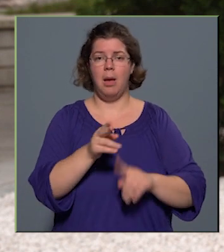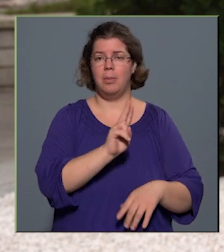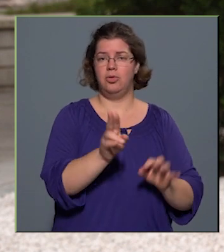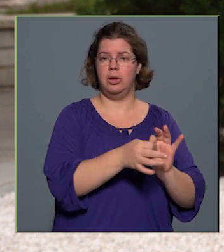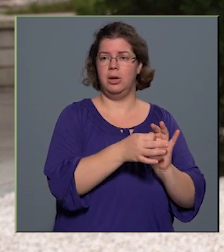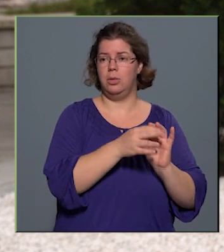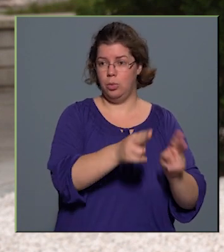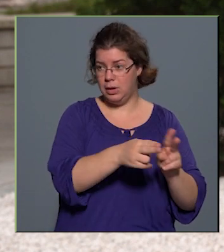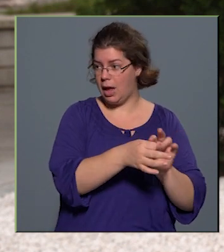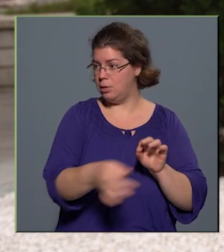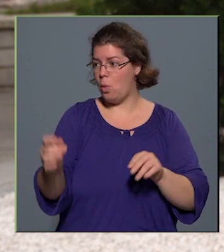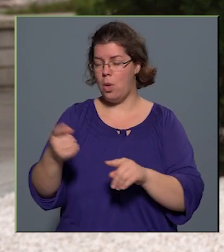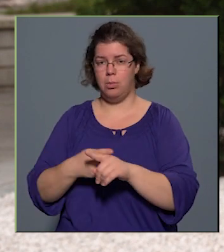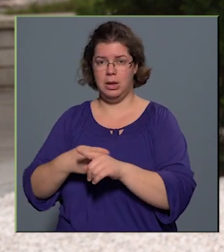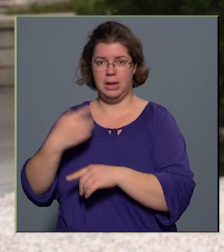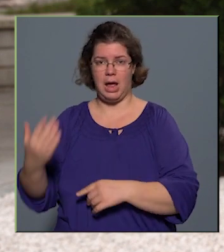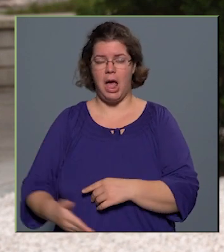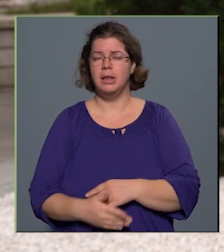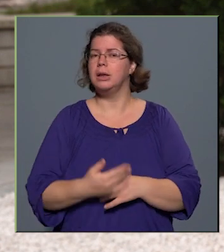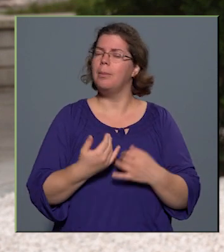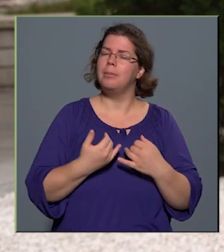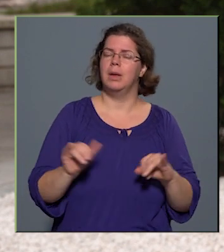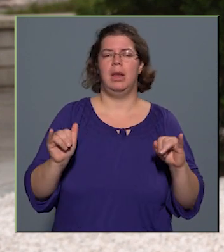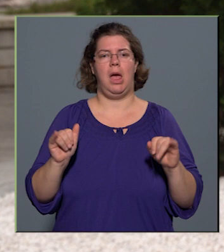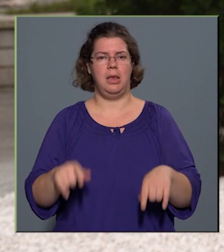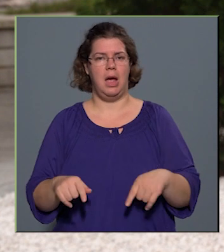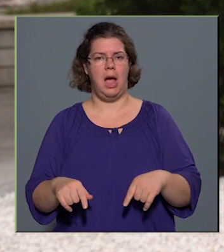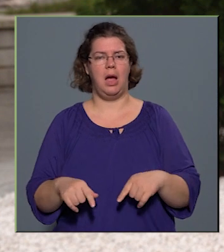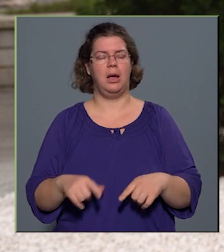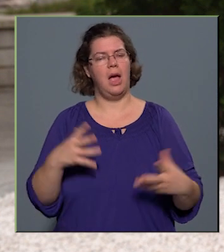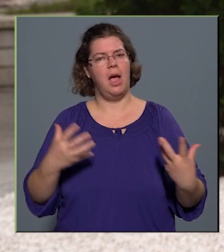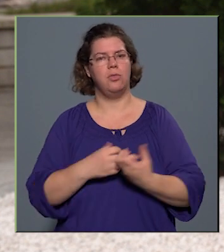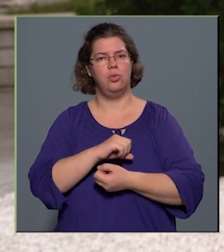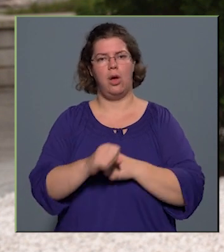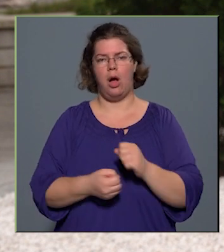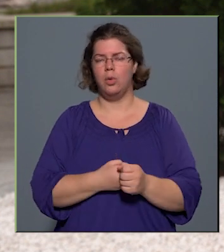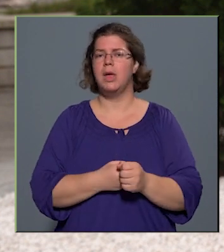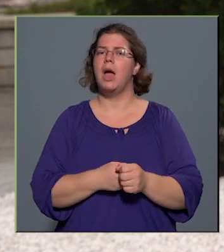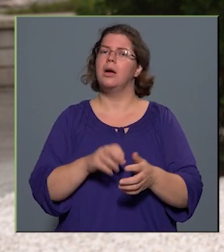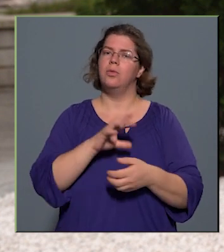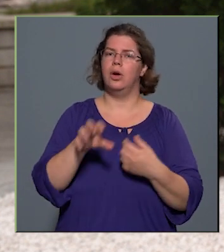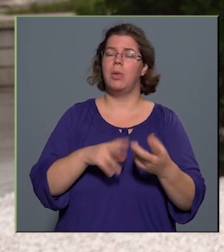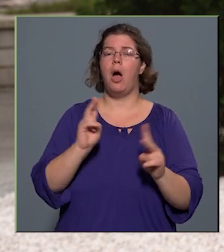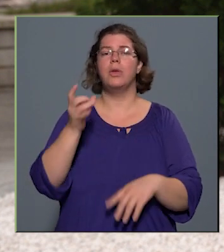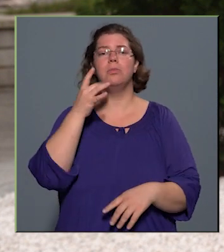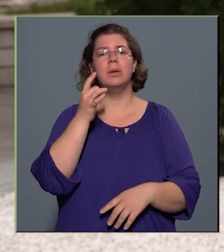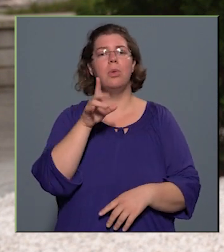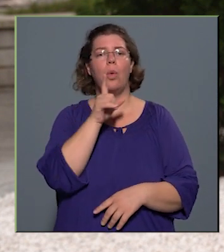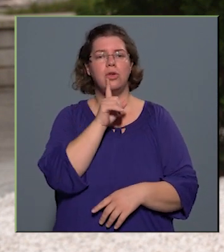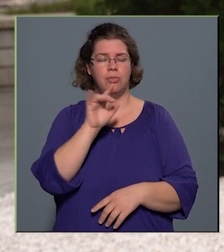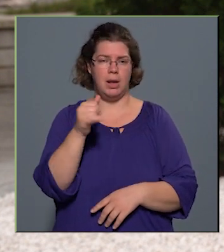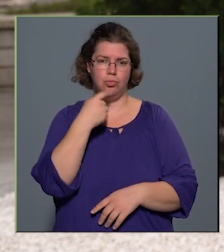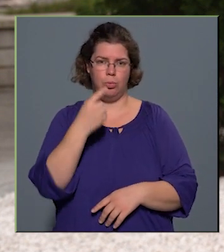a politikáig. Ám mindezek mégis együtt alkotják a forradalmat, ahogy Bibó István is mondta,